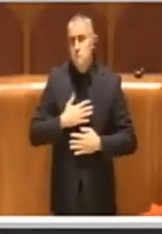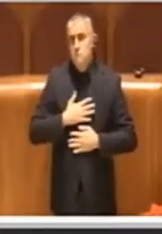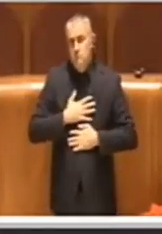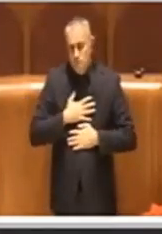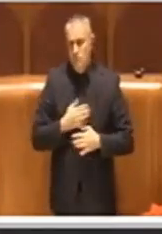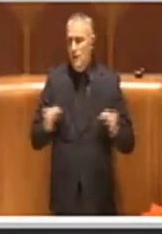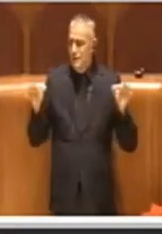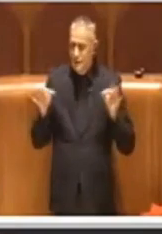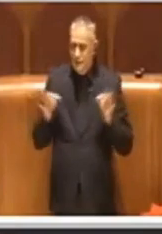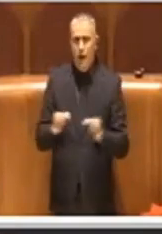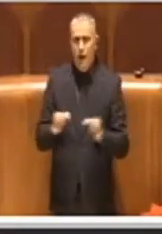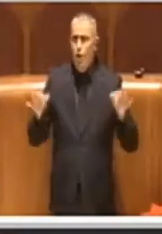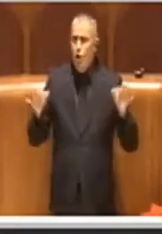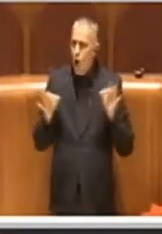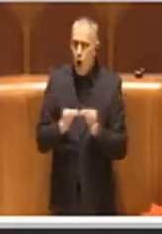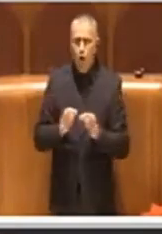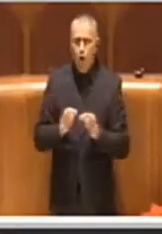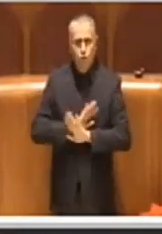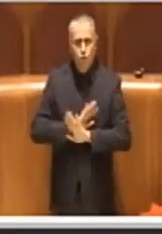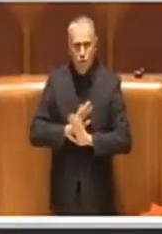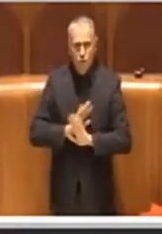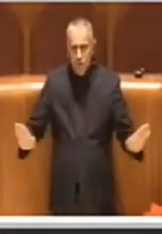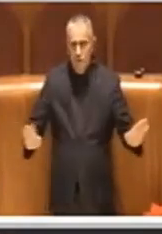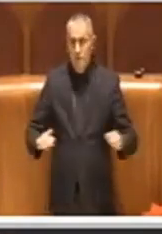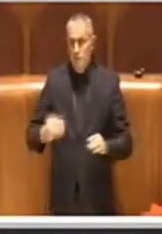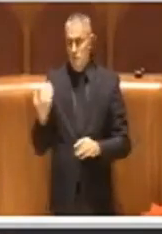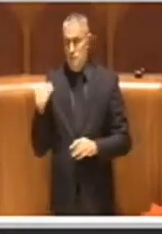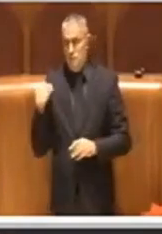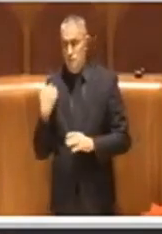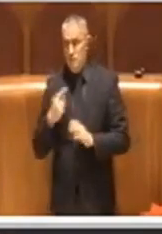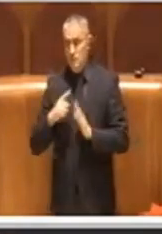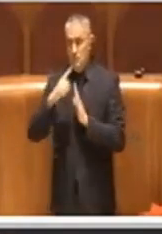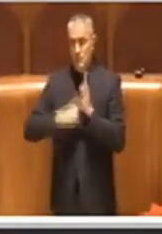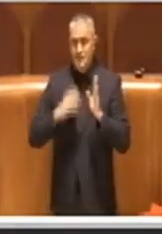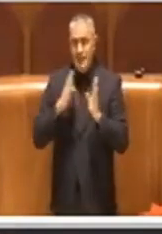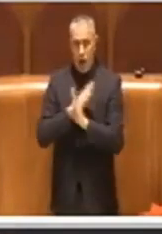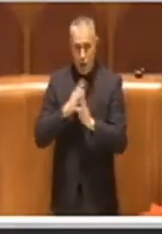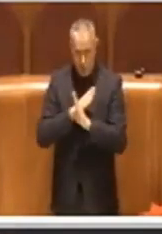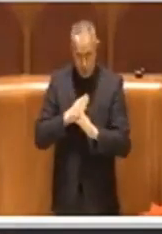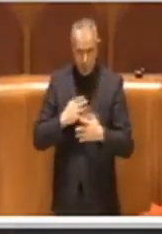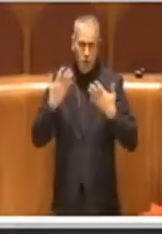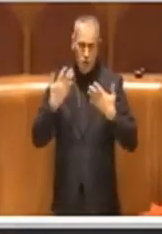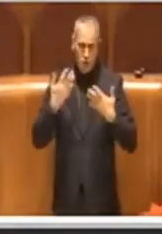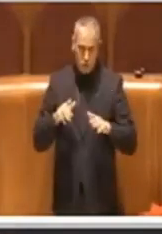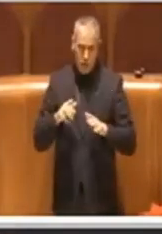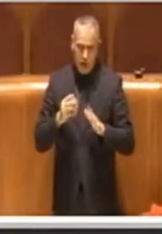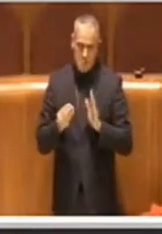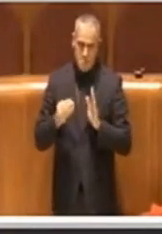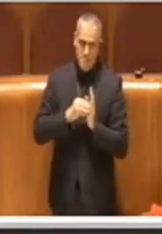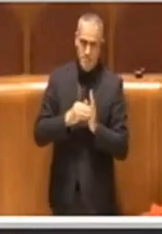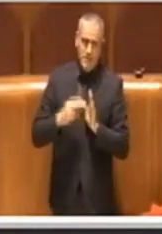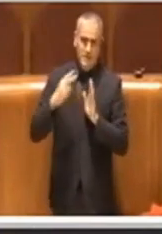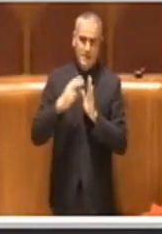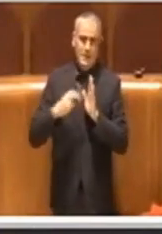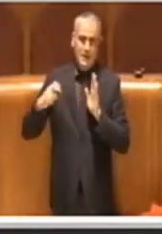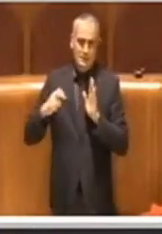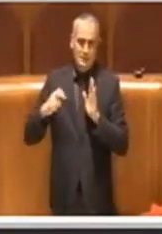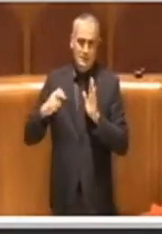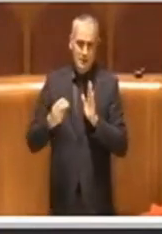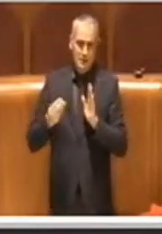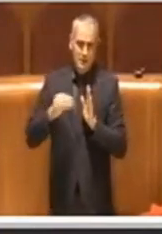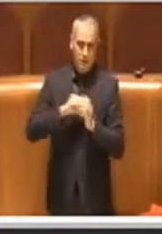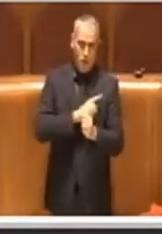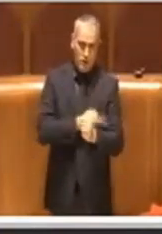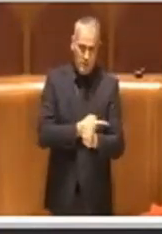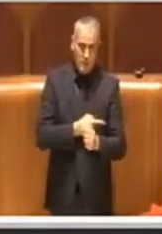'accordo appunto, nonostante poi in agosto abbiamo già previsto una task force ma che a mio modesto parere